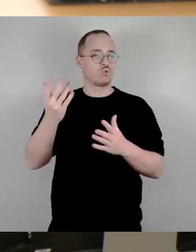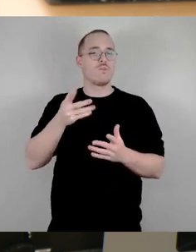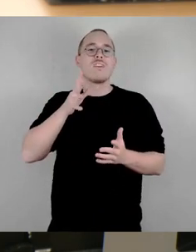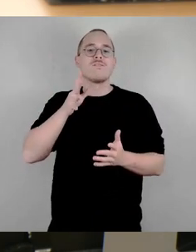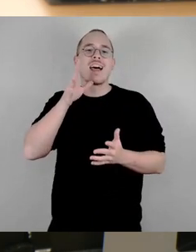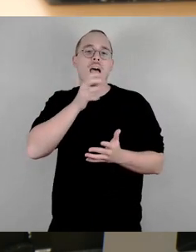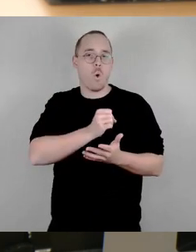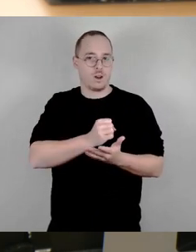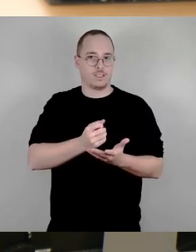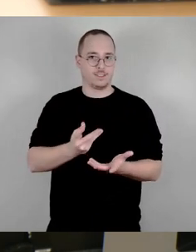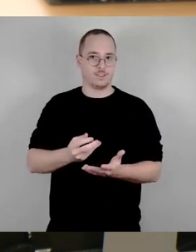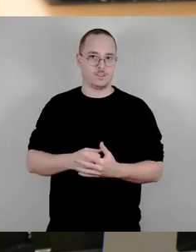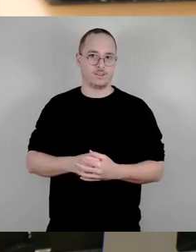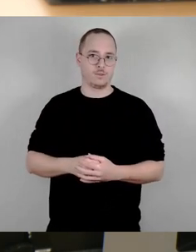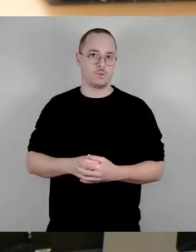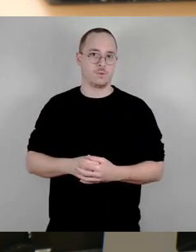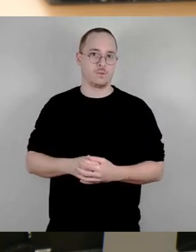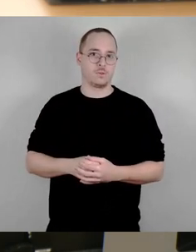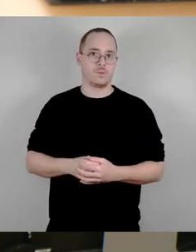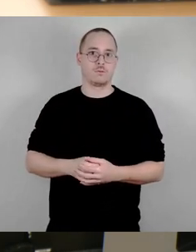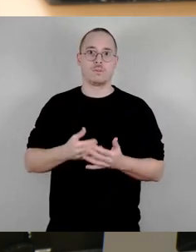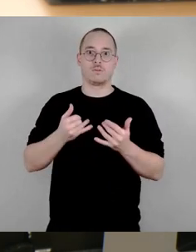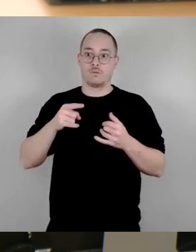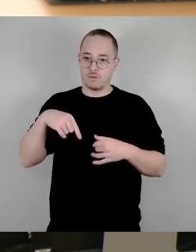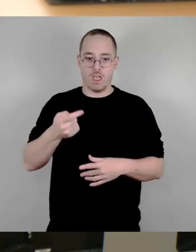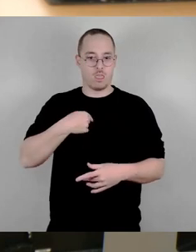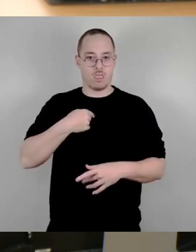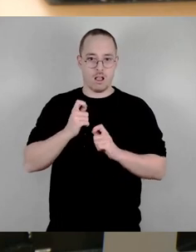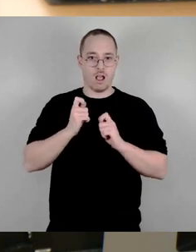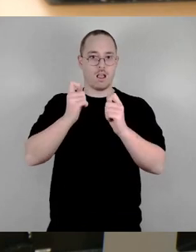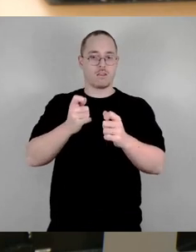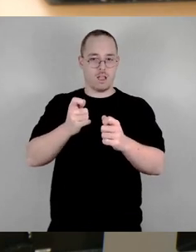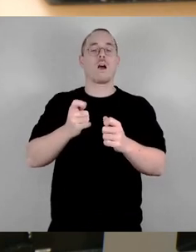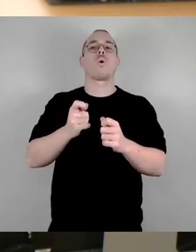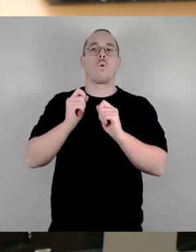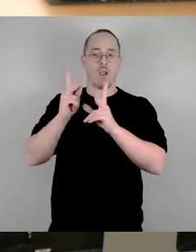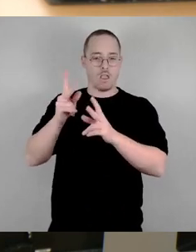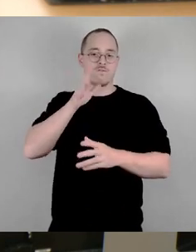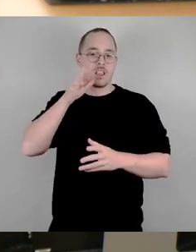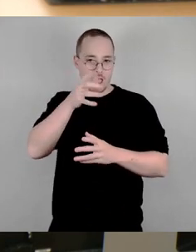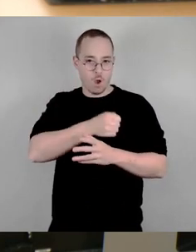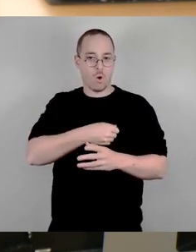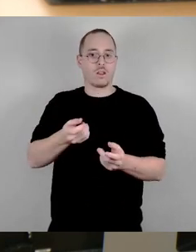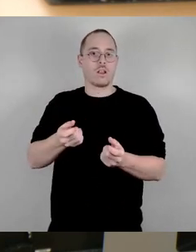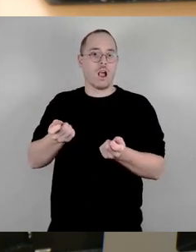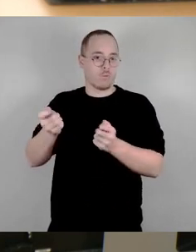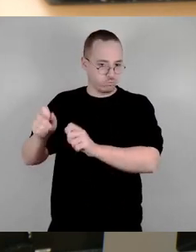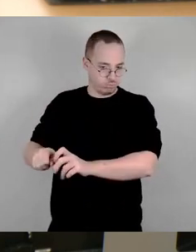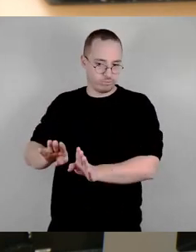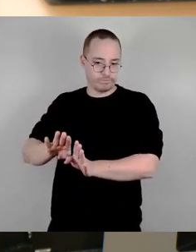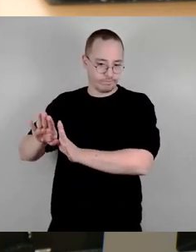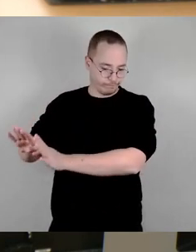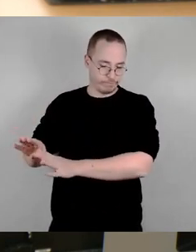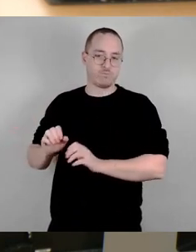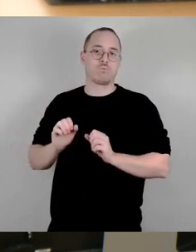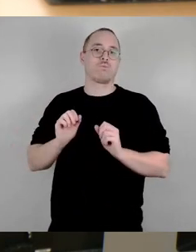Vertraulichkeit aufgehoben worden. Dann ist es erst öffentlich geworden. Und da muss ich jetzt intervenieren. Die Redezeit ist